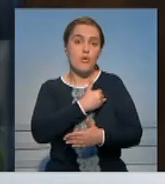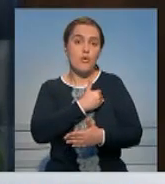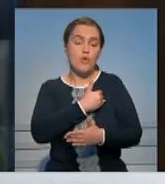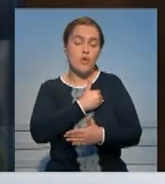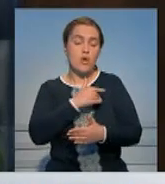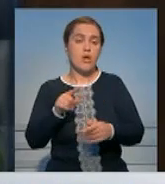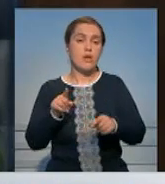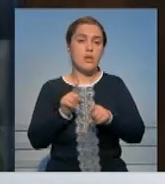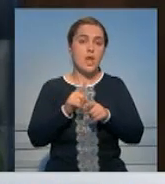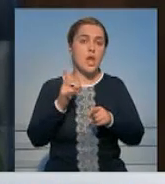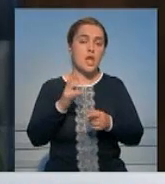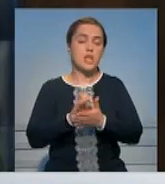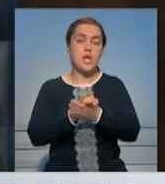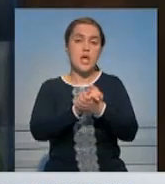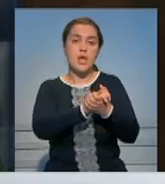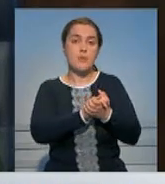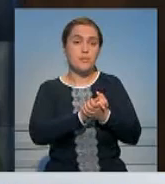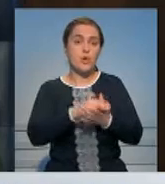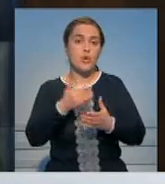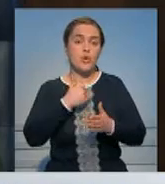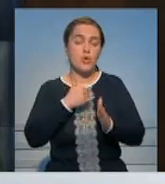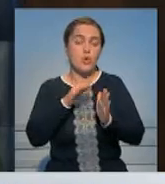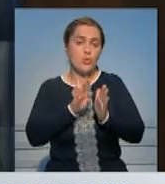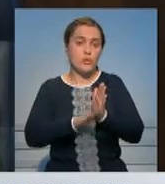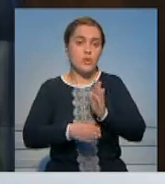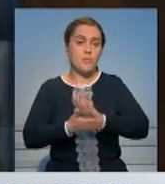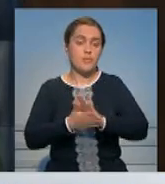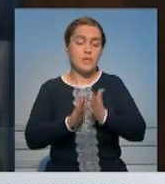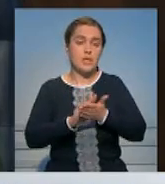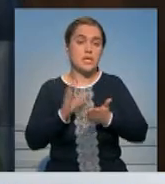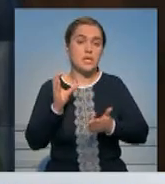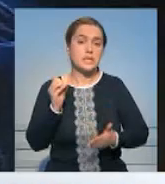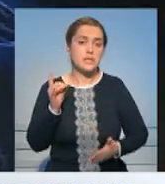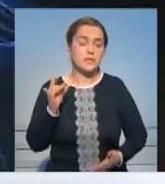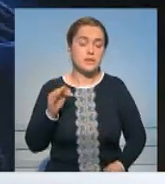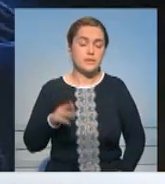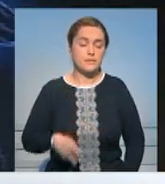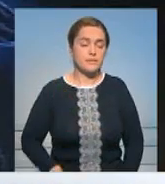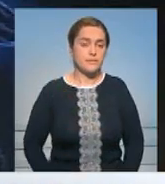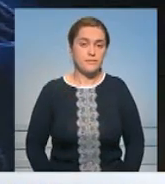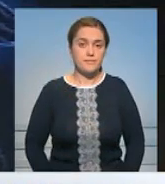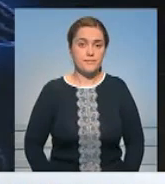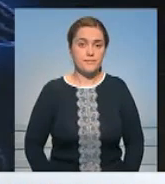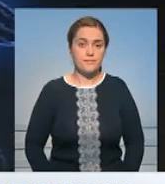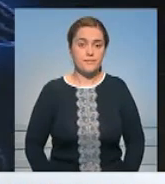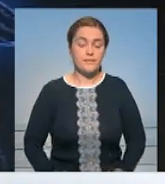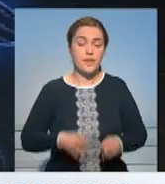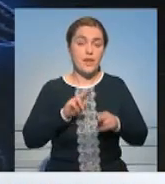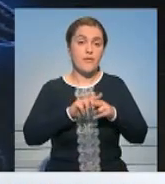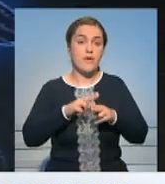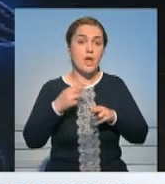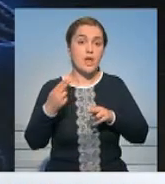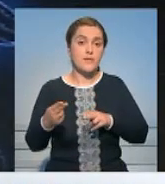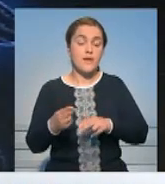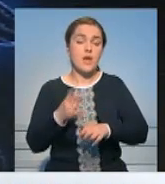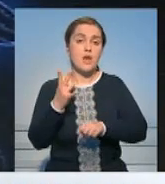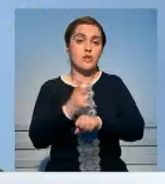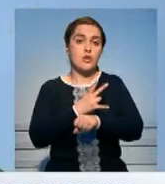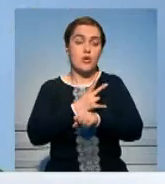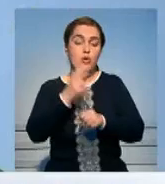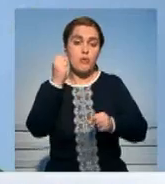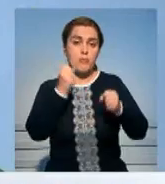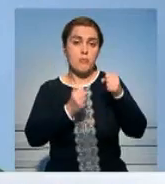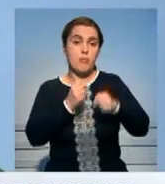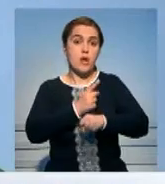урегулирования в Сирии и дестабилизировать обстановку в ближневосточном регионе. В ответ на ночной обстрел в военном ведомстве